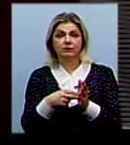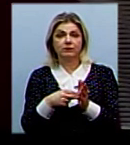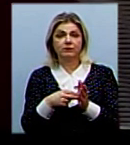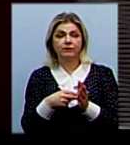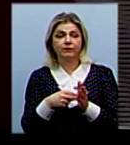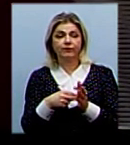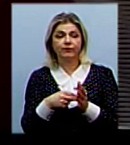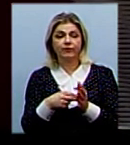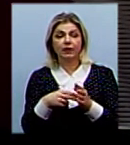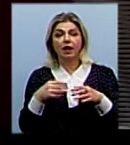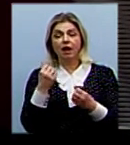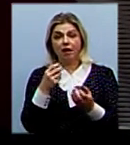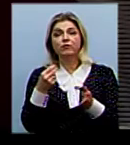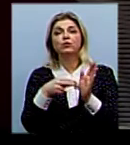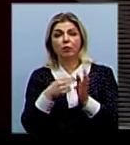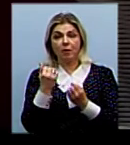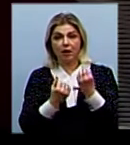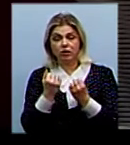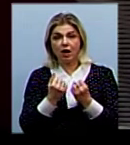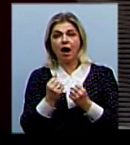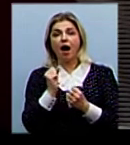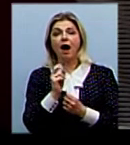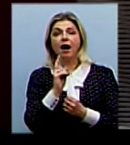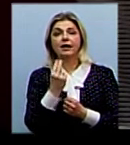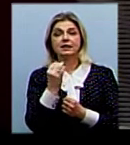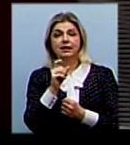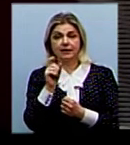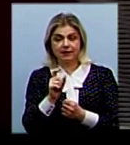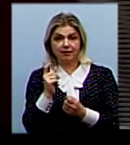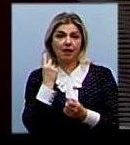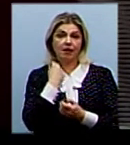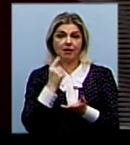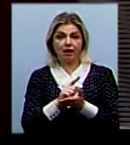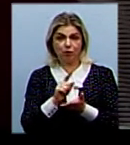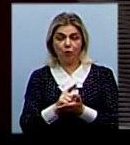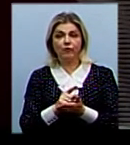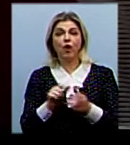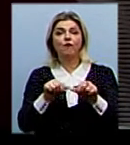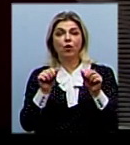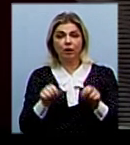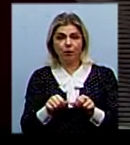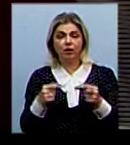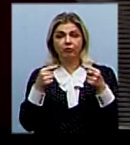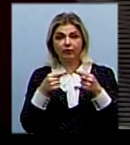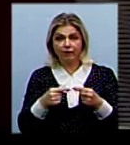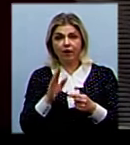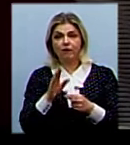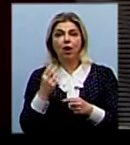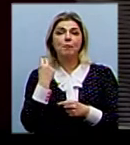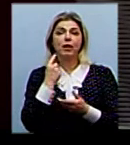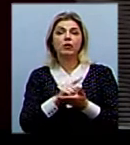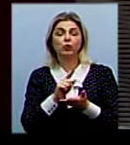самого автотранспортного засобу, акцизний податок нараховується за відповідною формулою, яка є в податковому кодексі,